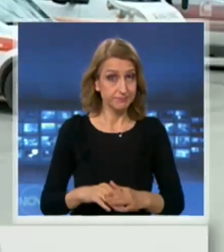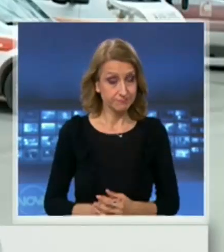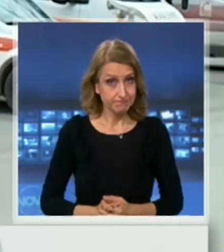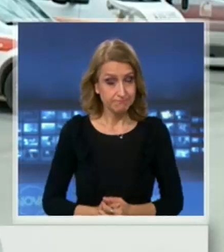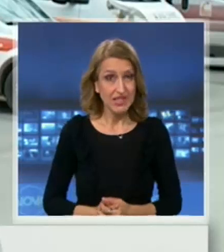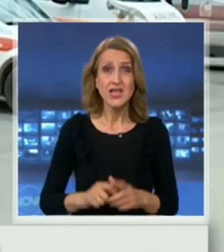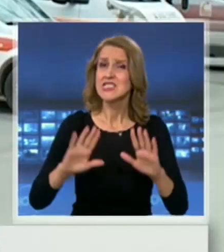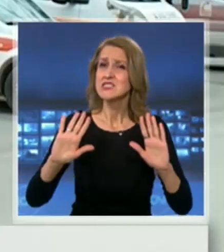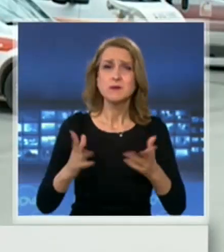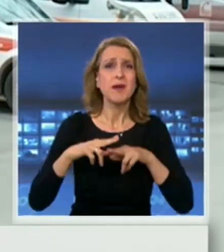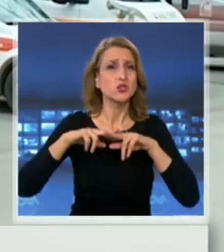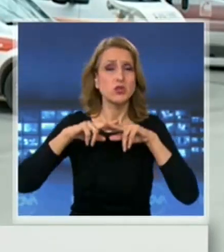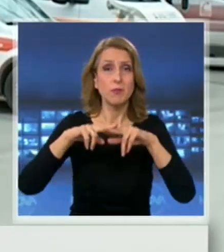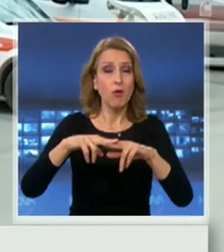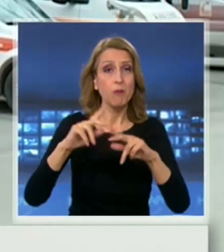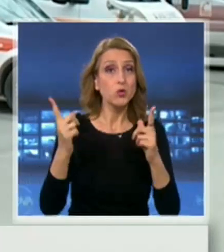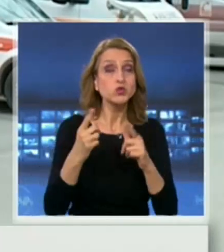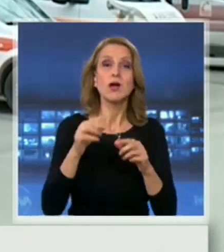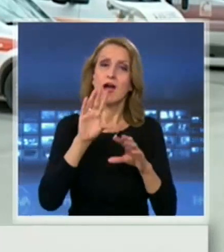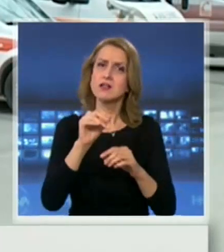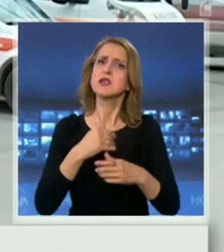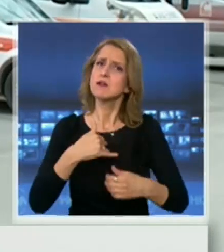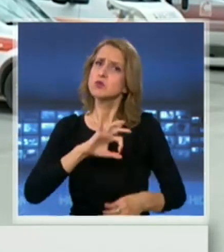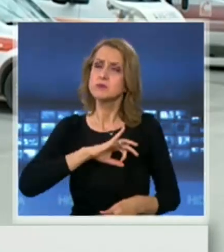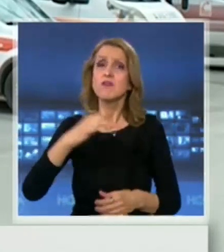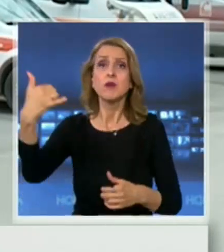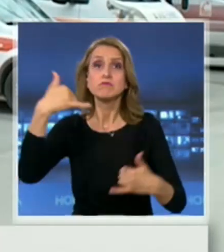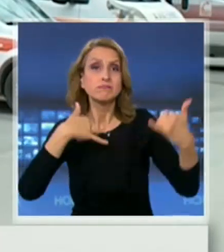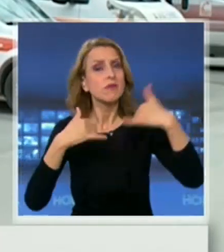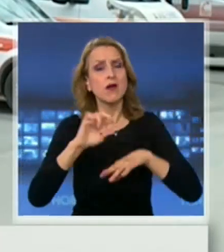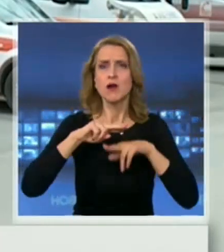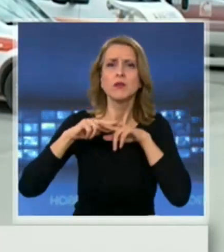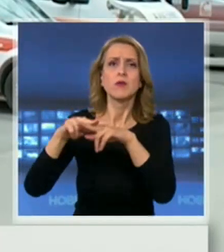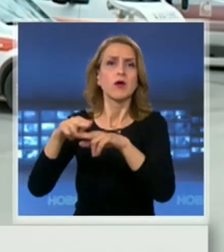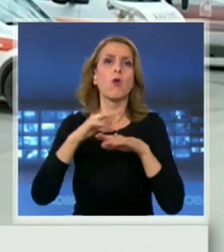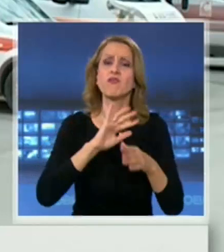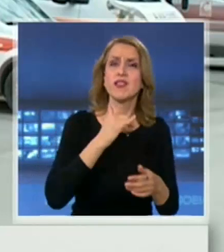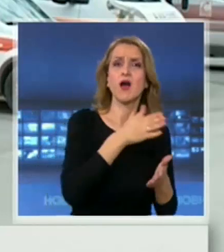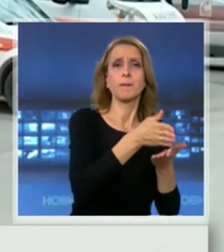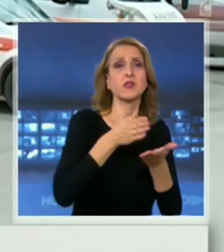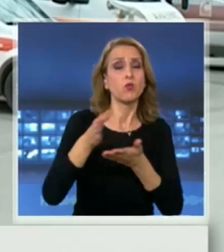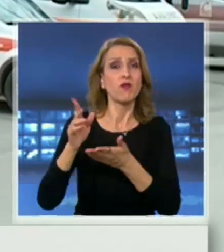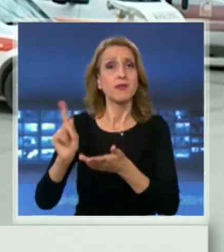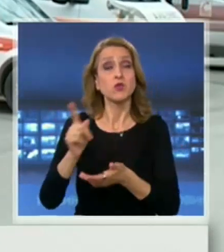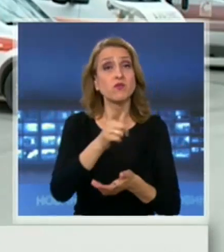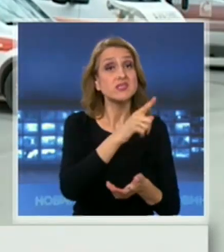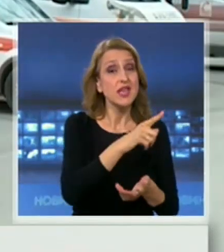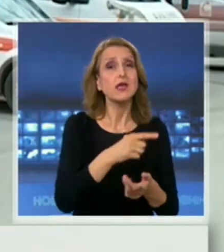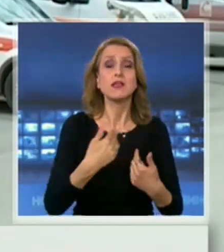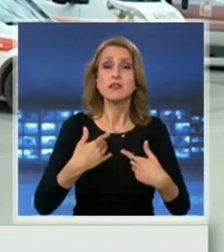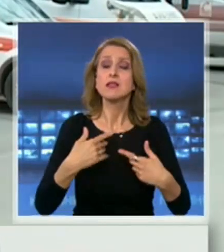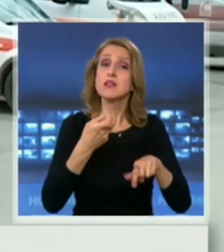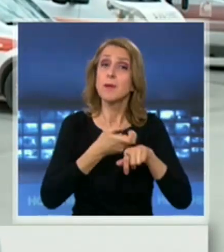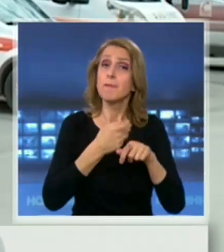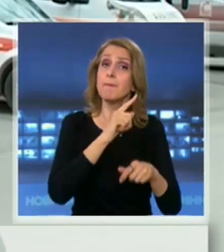Отспешна помощ заявиха, че успяват да се отзоват на всички сигнали, а болниците към този момент имат достатъчно капацитет да приемат